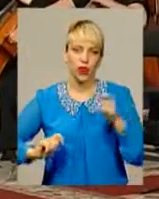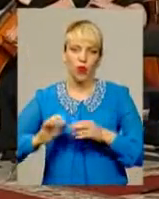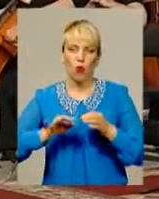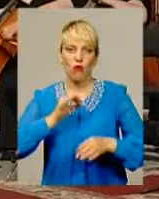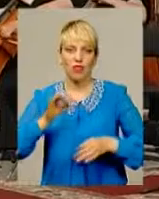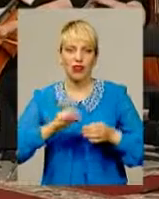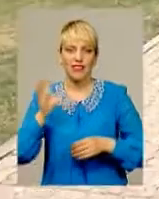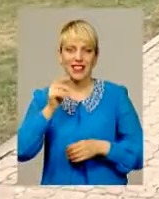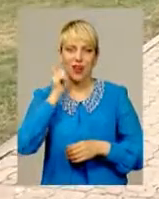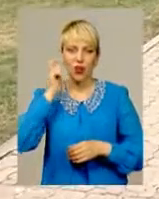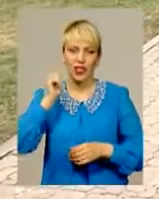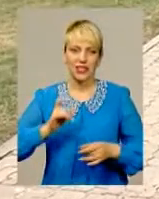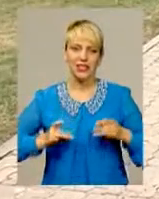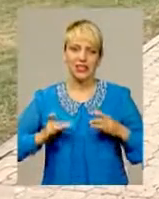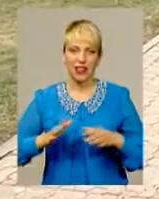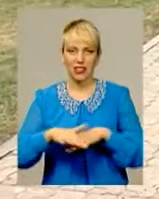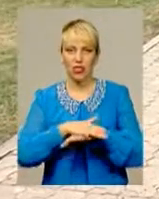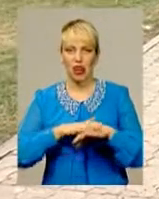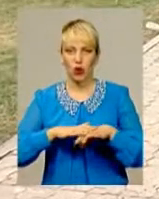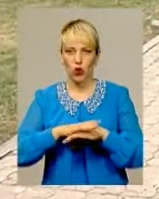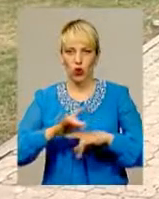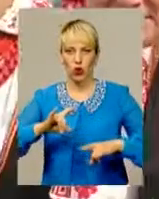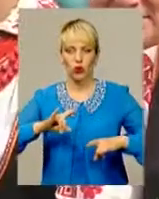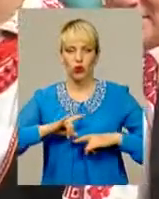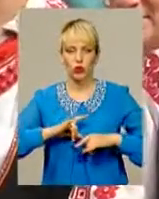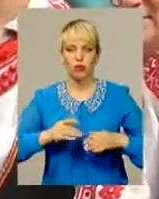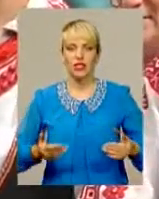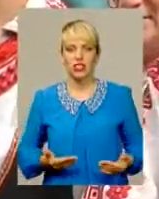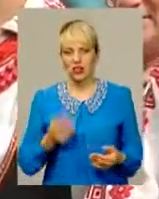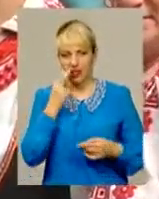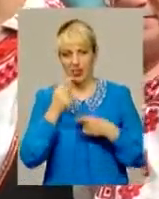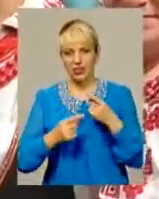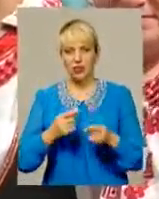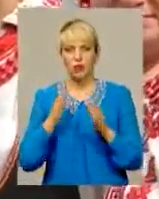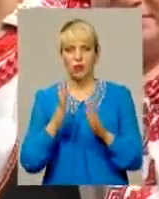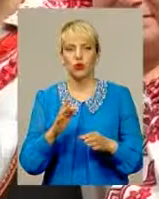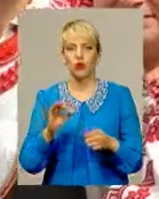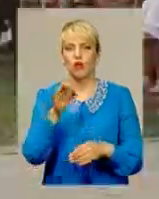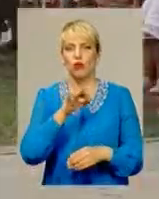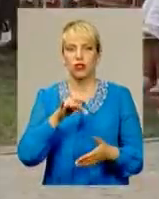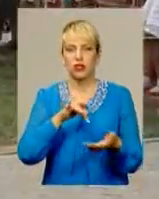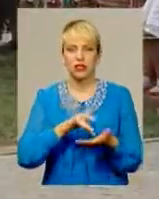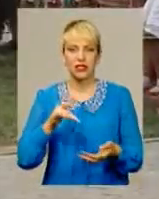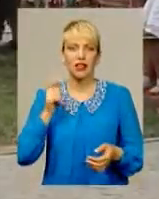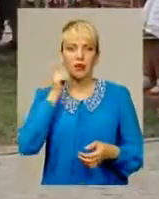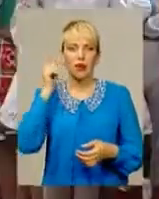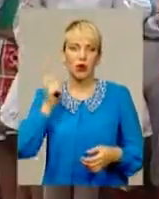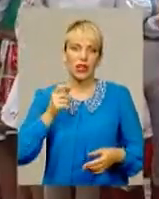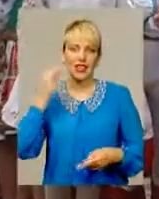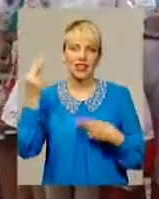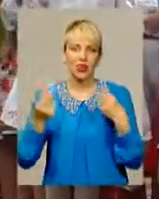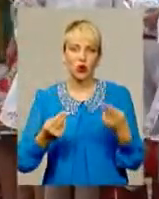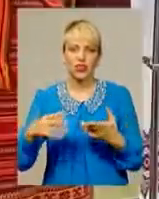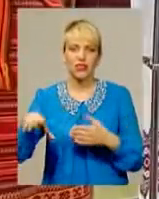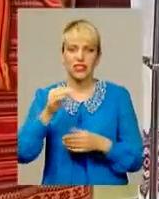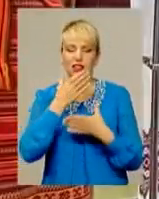Всеукраїнське свято народного костюму «Жива традиція» теж відбудеться в обласному центрі. Український колорит у всій красі